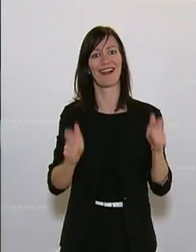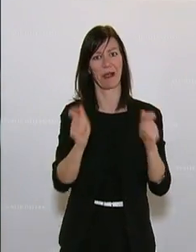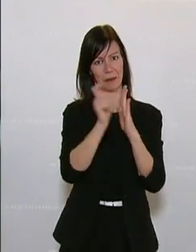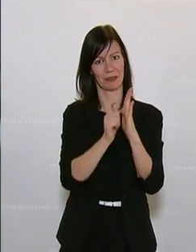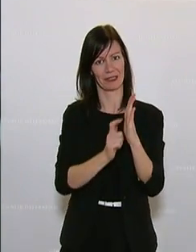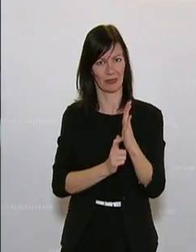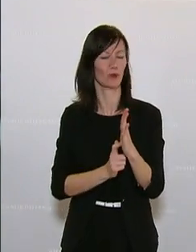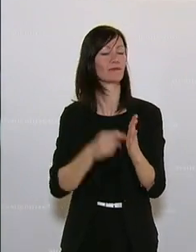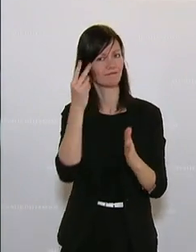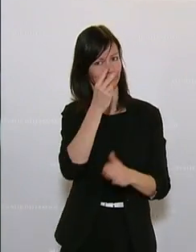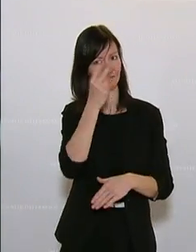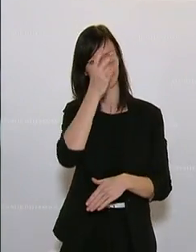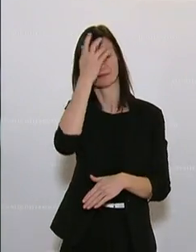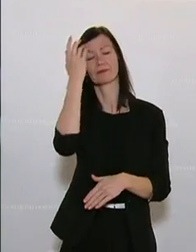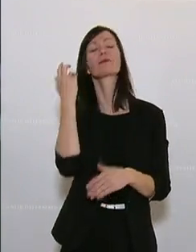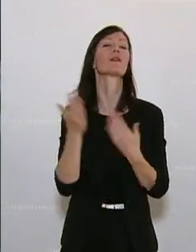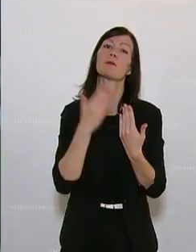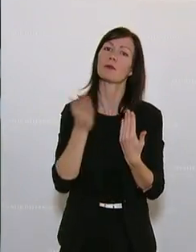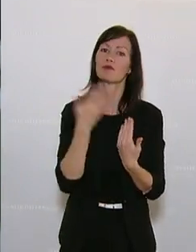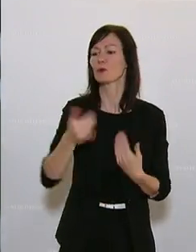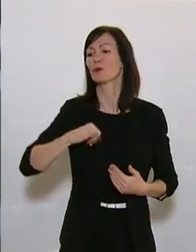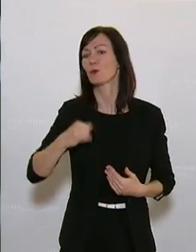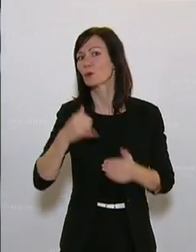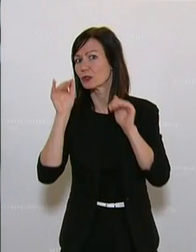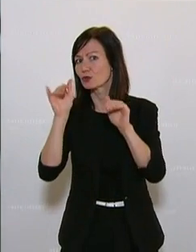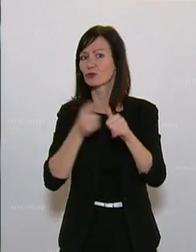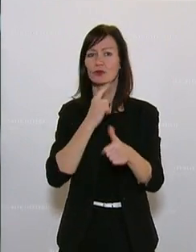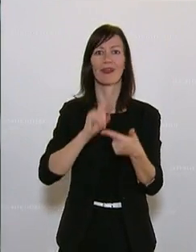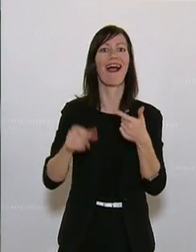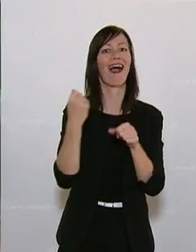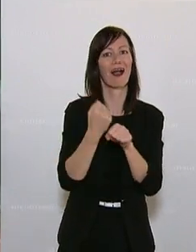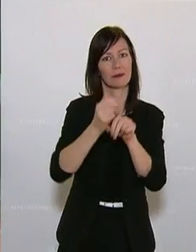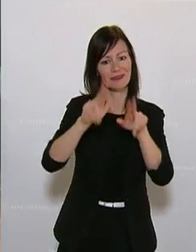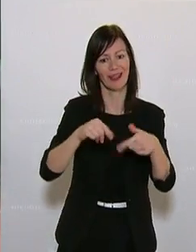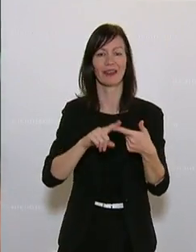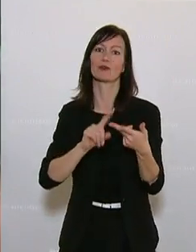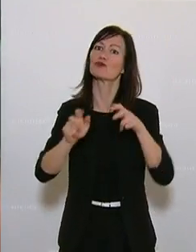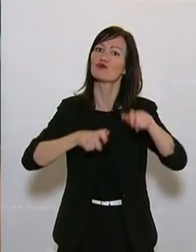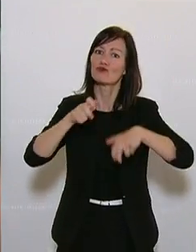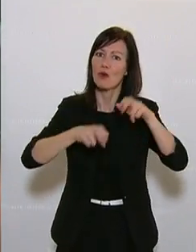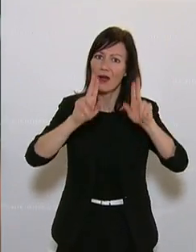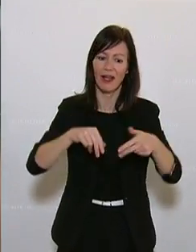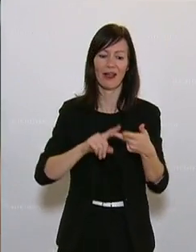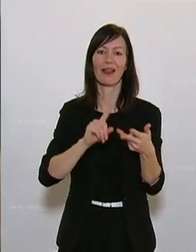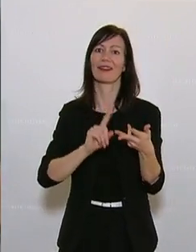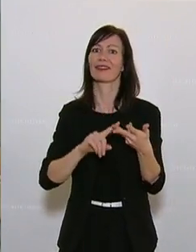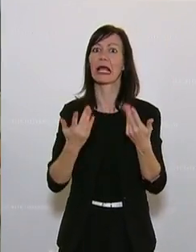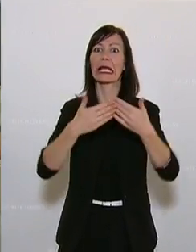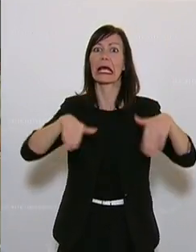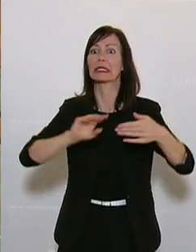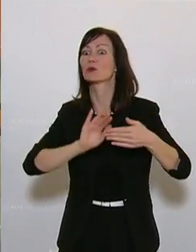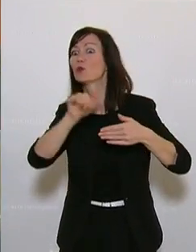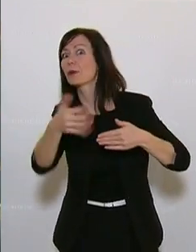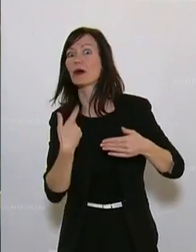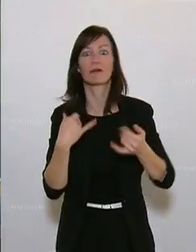werden können. Dabei geht es um Regelungen betreffend dem Jugendschutz, dem Arbeitsrecht, steuerrechtliche Themen, grenzüberschreitende Angelegenheiten